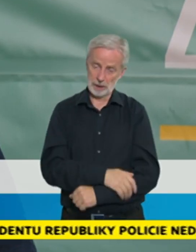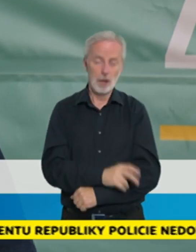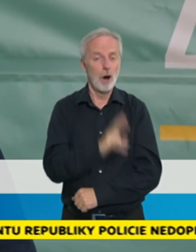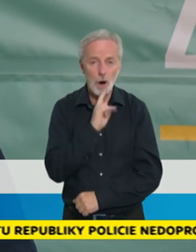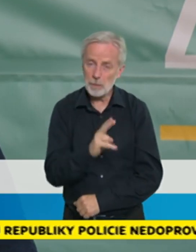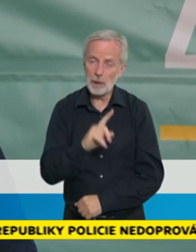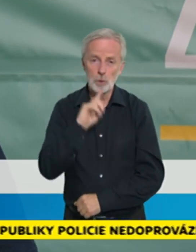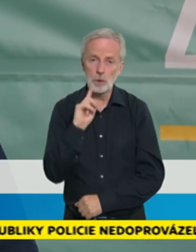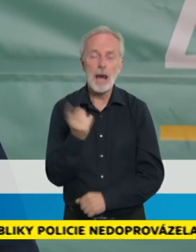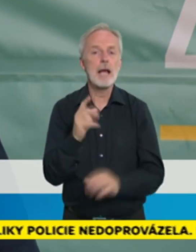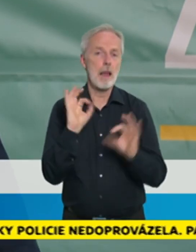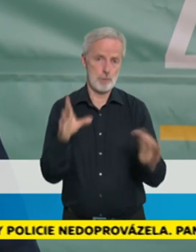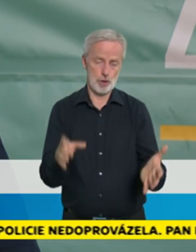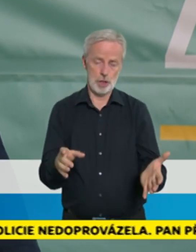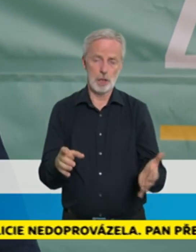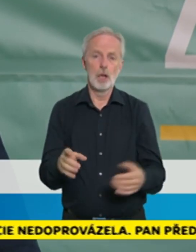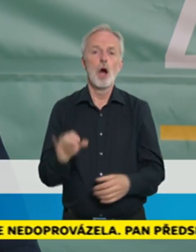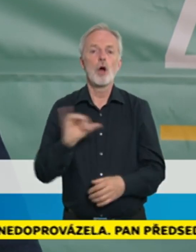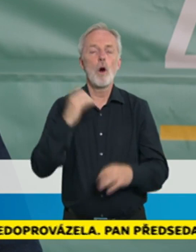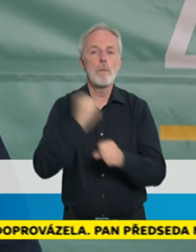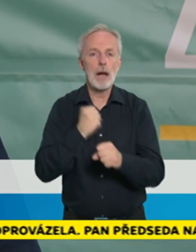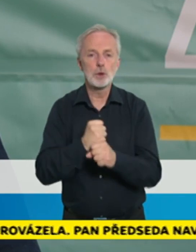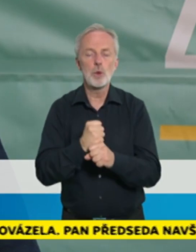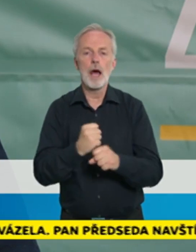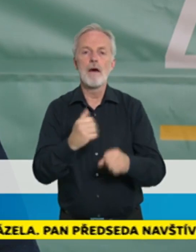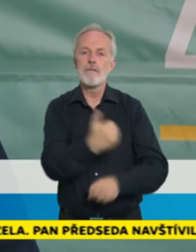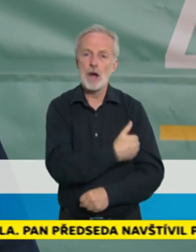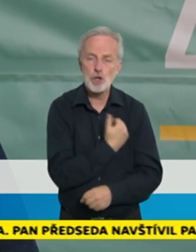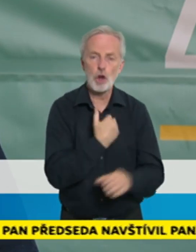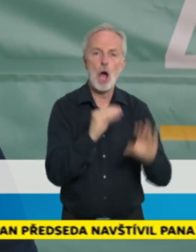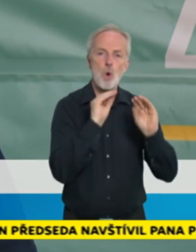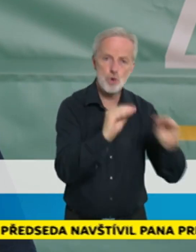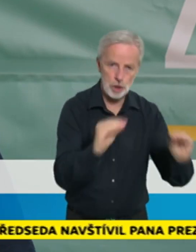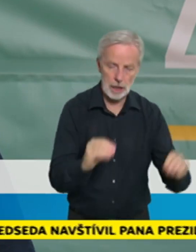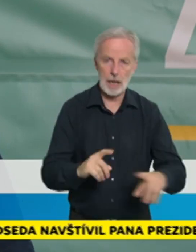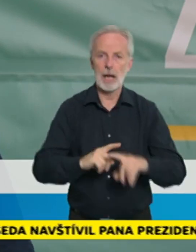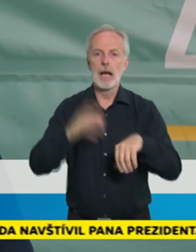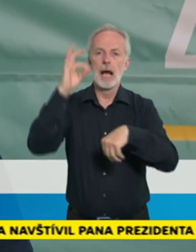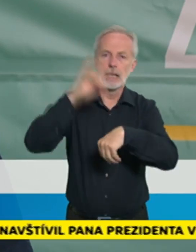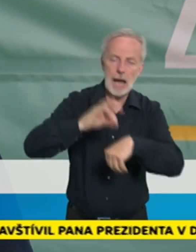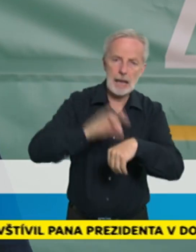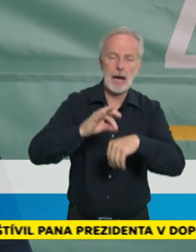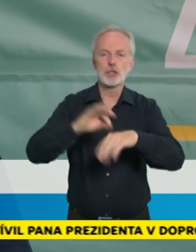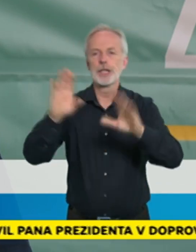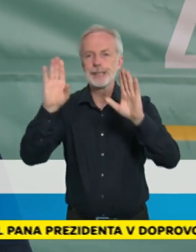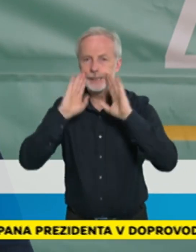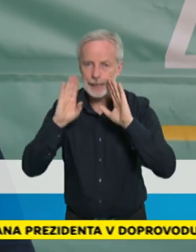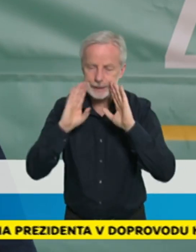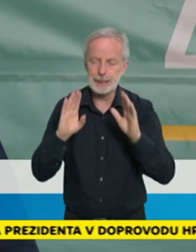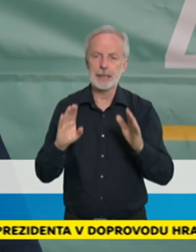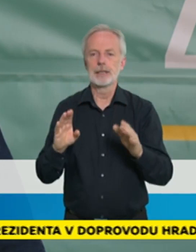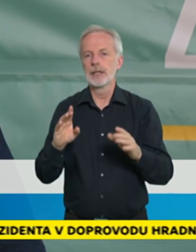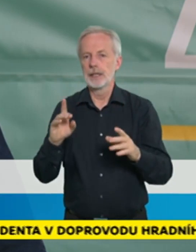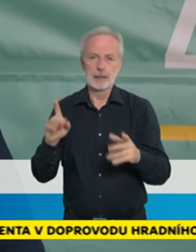dělají v zdravotnici, v sociálních službách, učitele, mladší osoby, samozřejmě i jejich rodinní členové, kteří jsou